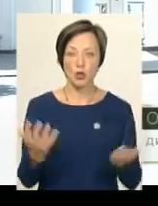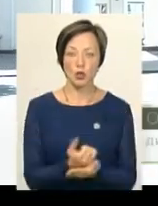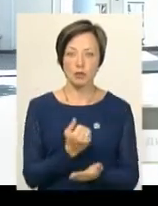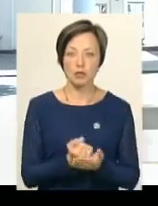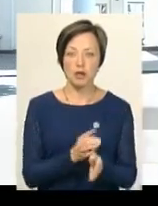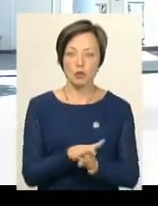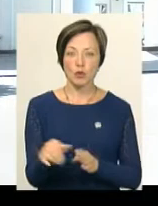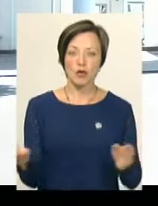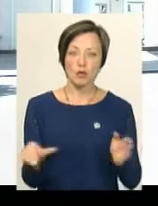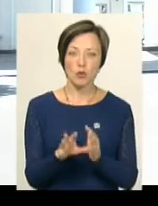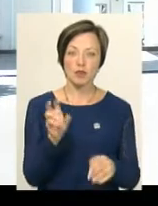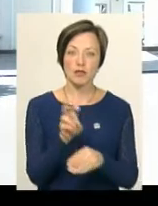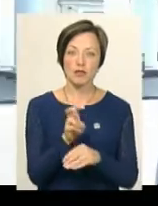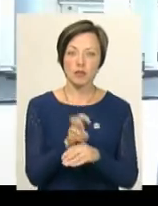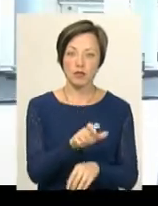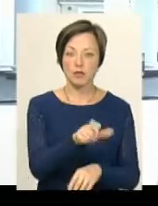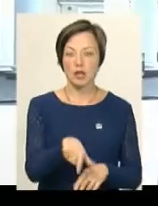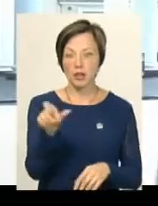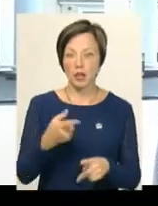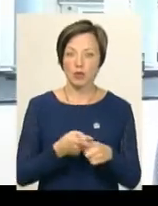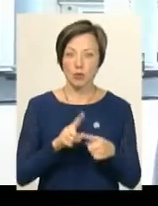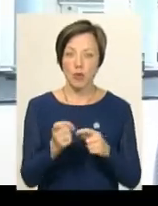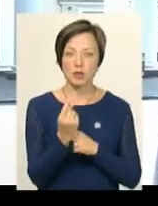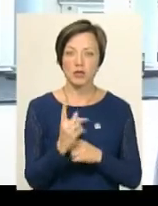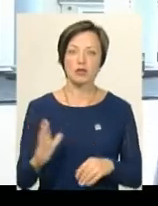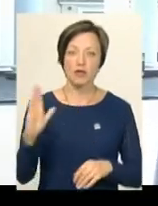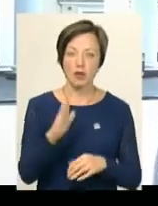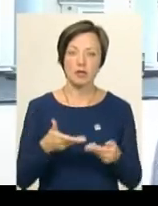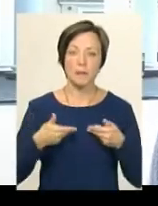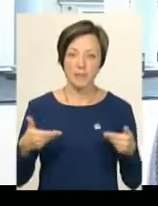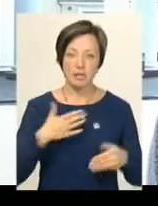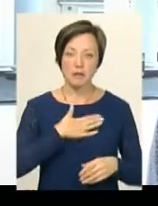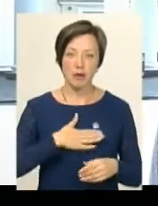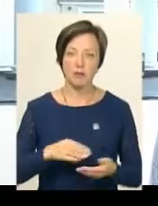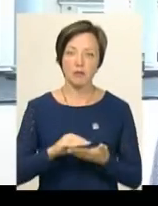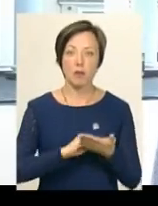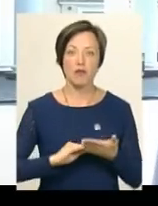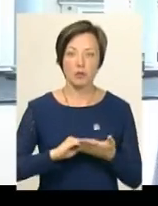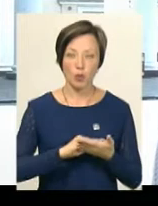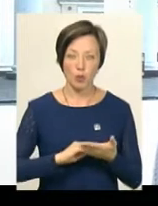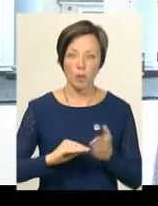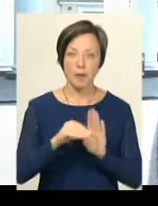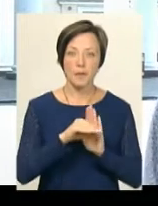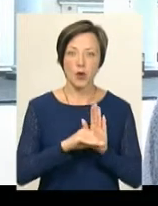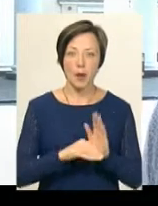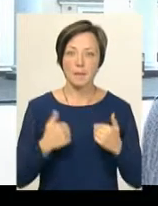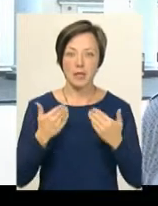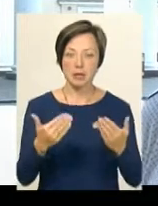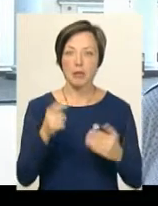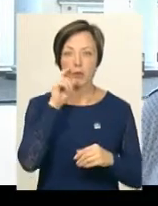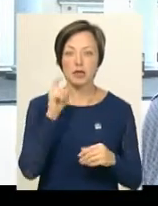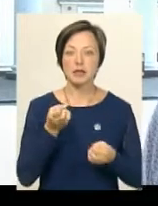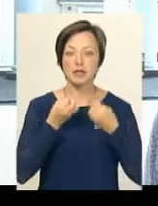абсолютним рекордом відвідуваності глядачів. Тому 11 вересня ми з приємністю повторюємо програму «Ми тебе, Україно,